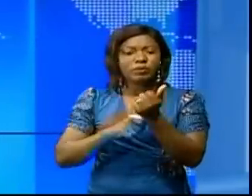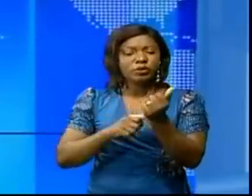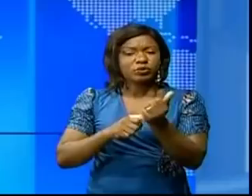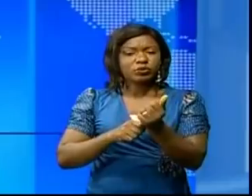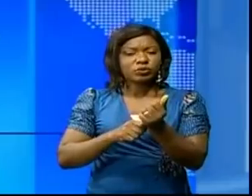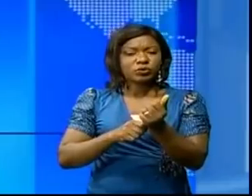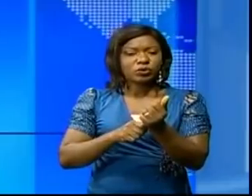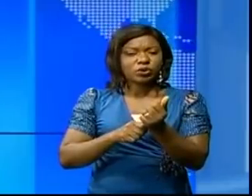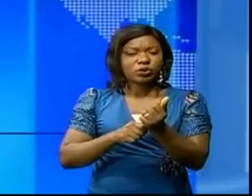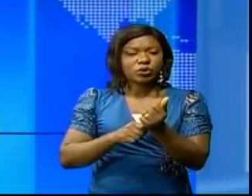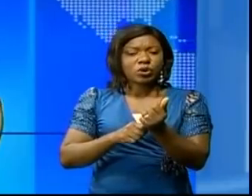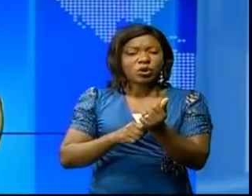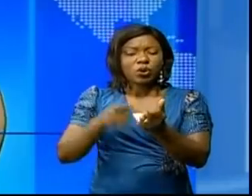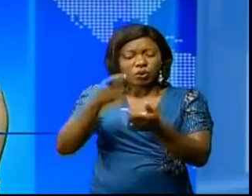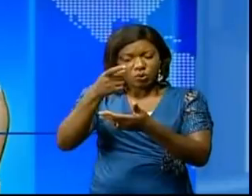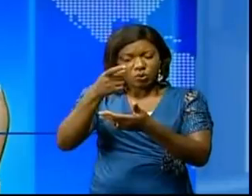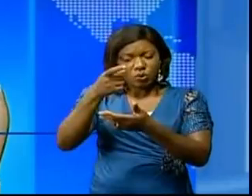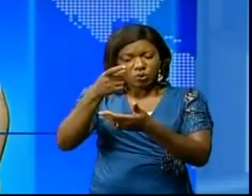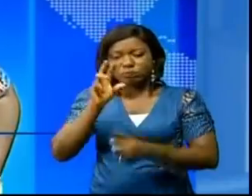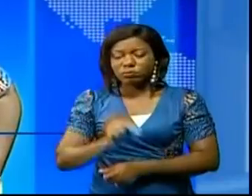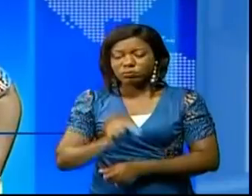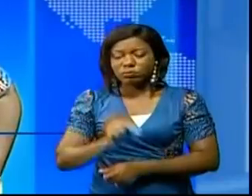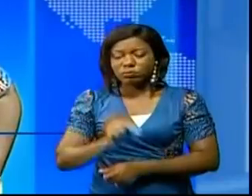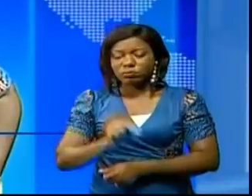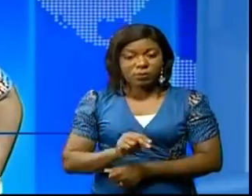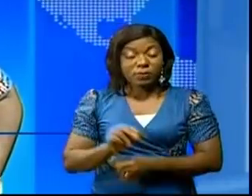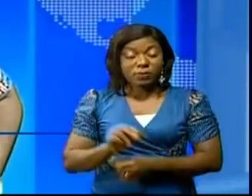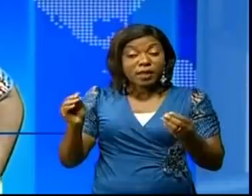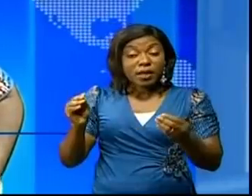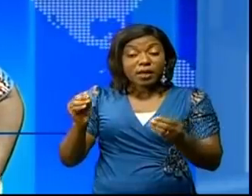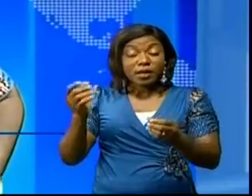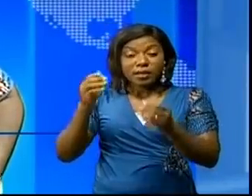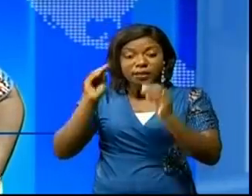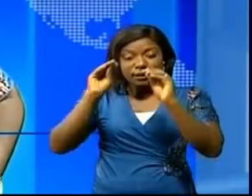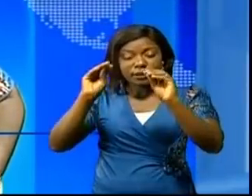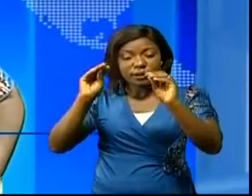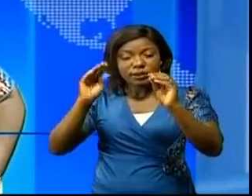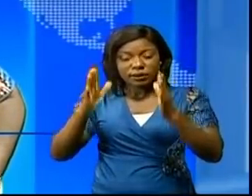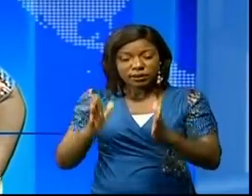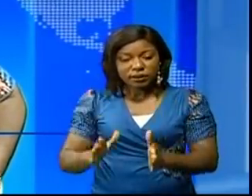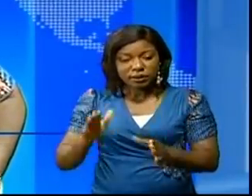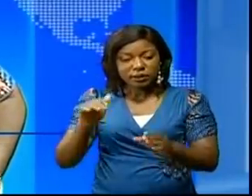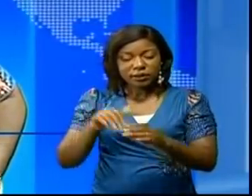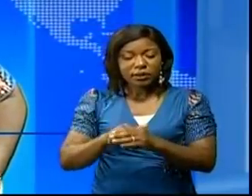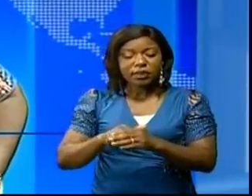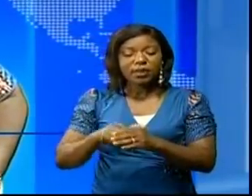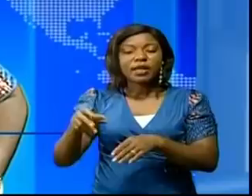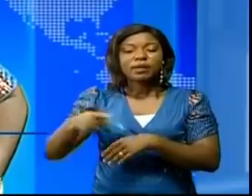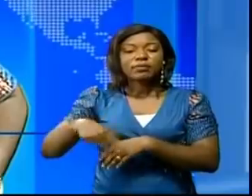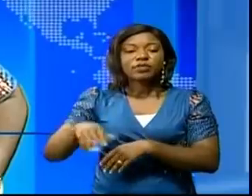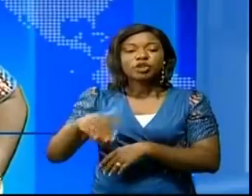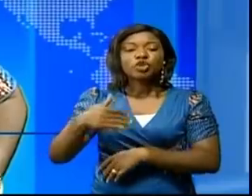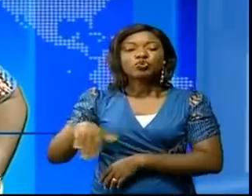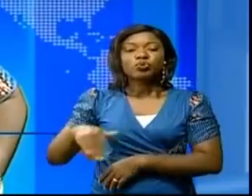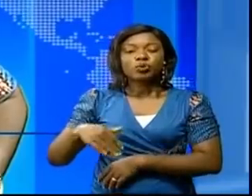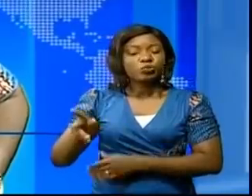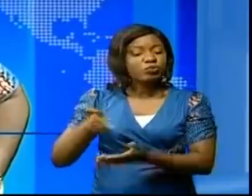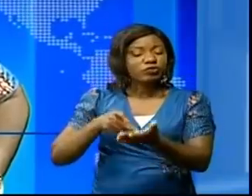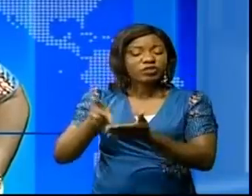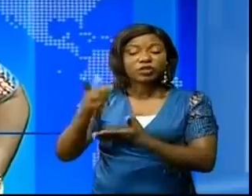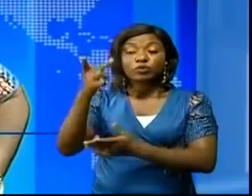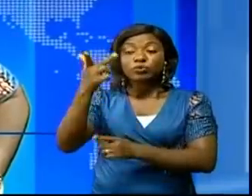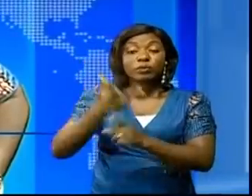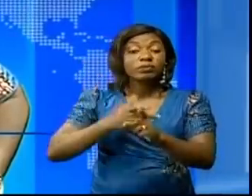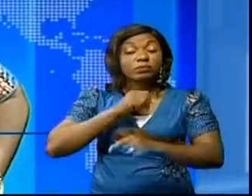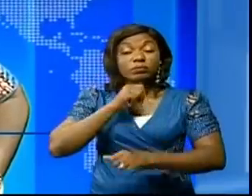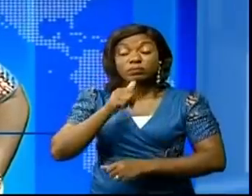Malheureusement, les enseignants de la sous-division de Kouifoulou dans la province du Kouilou sont privés de ce droit depuis trois mois. Elles